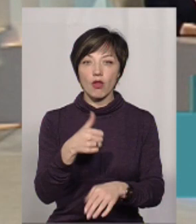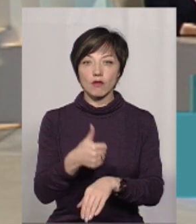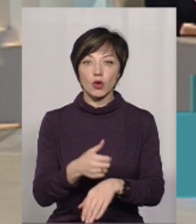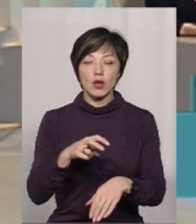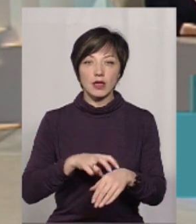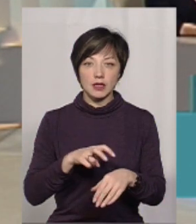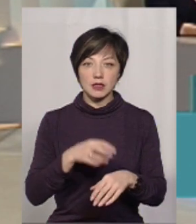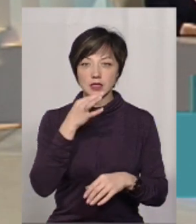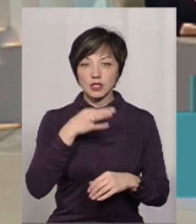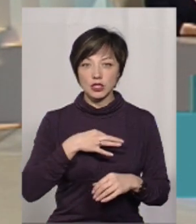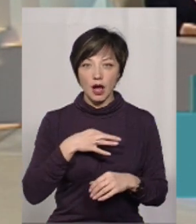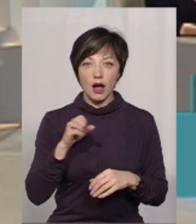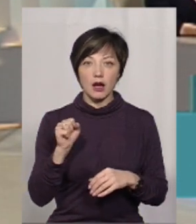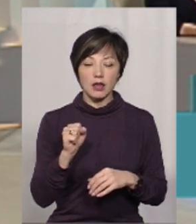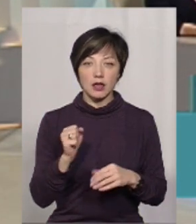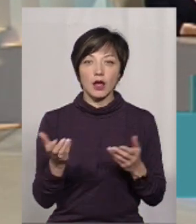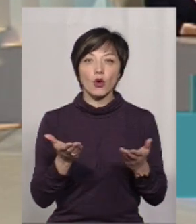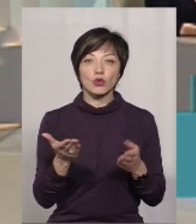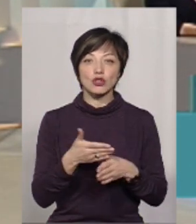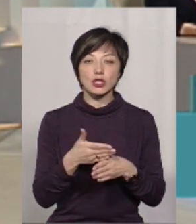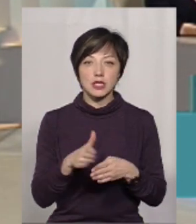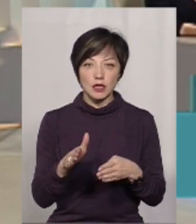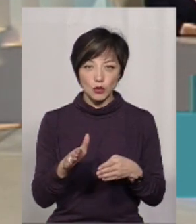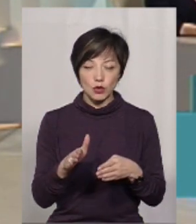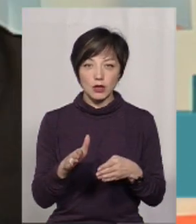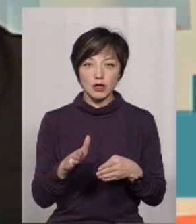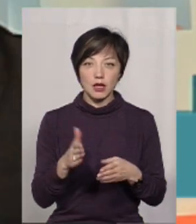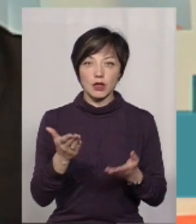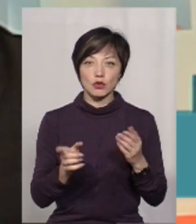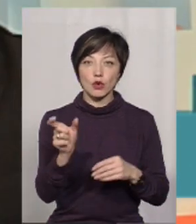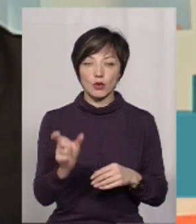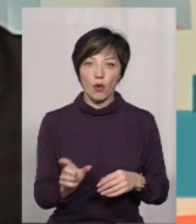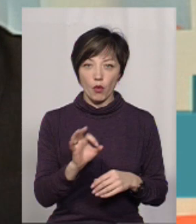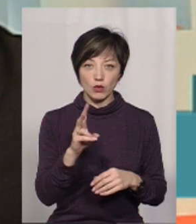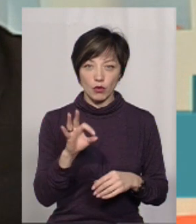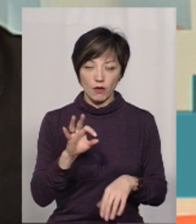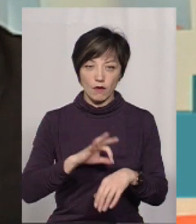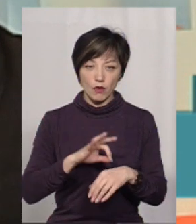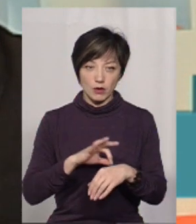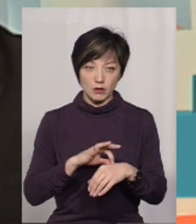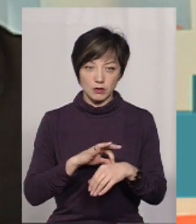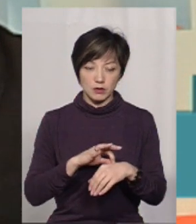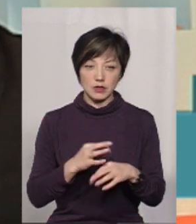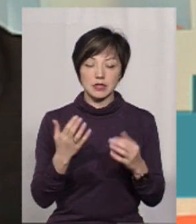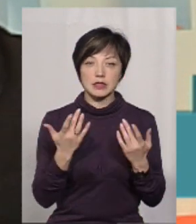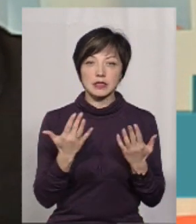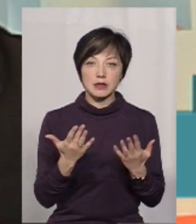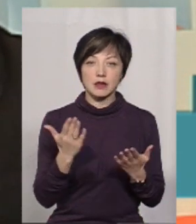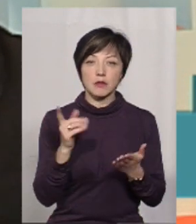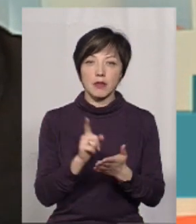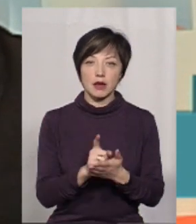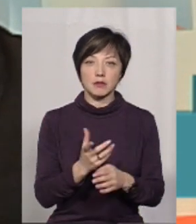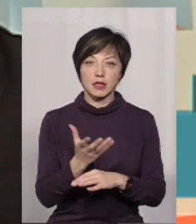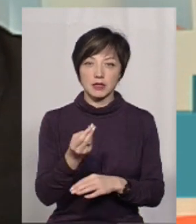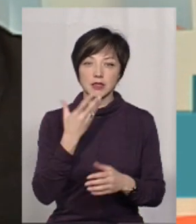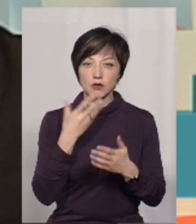лікаря. Скажіть, а яку частину, от якщо людина онкохвора, скільки вона має